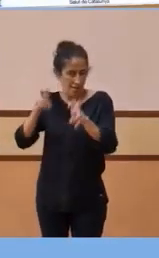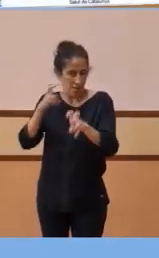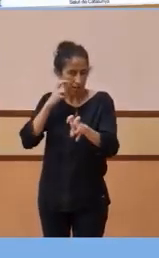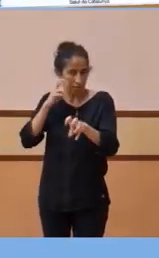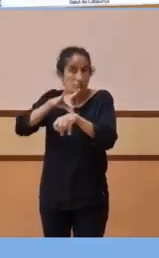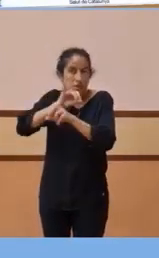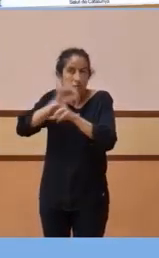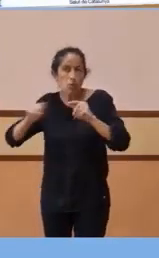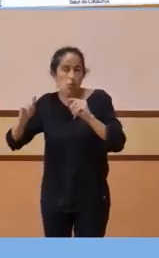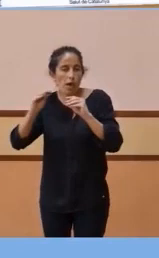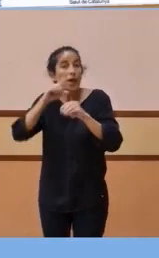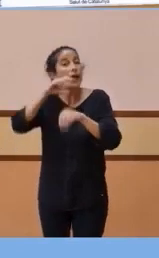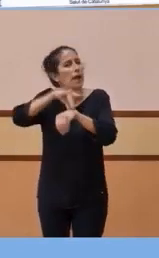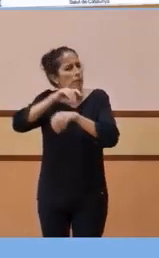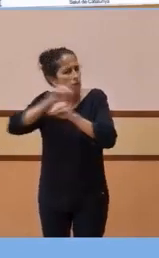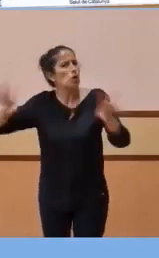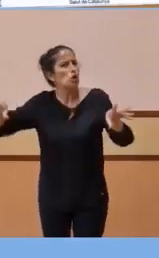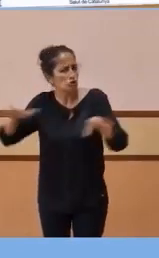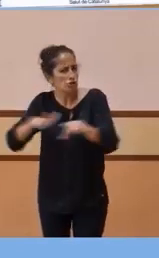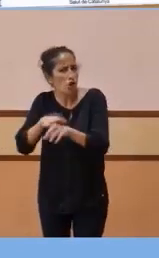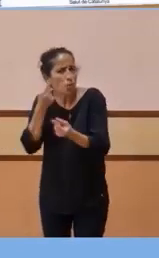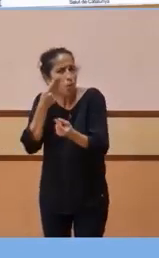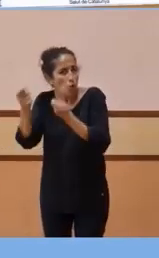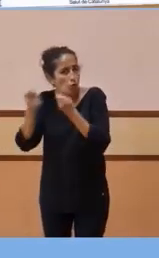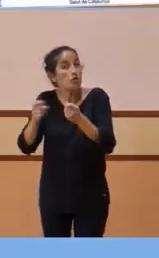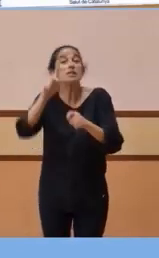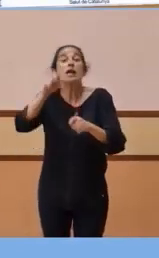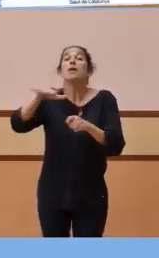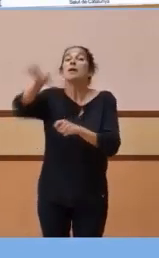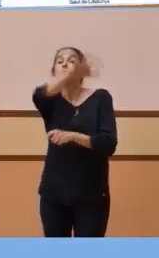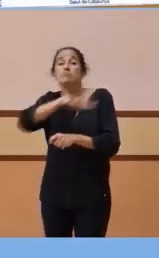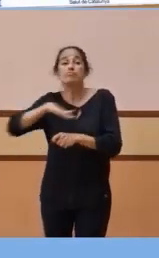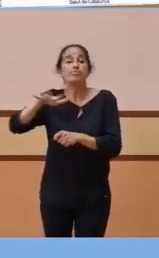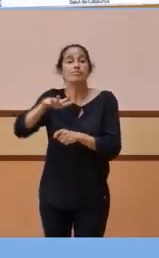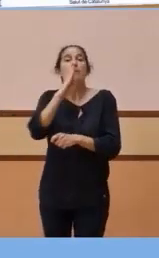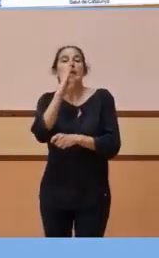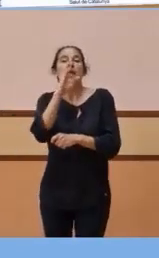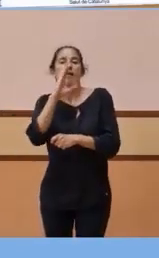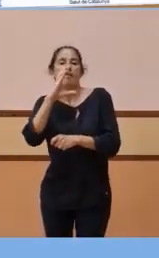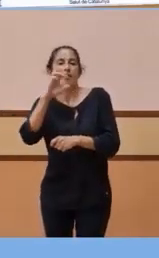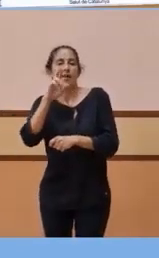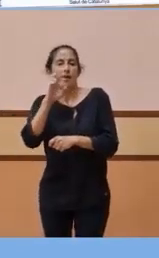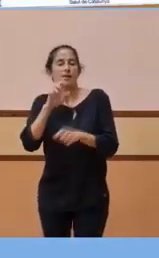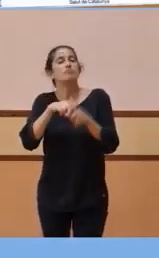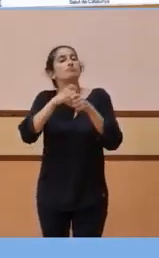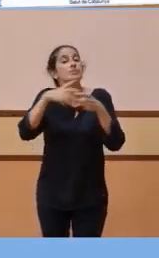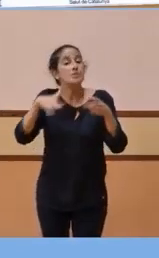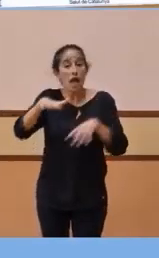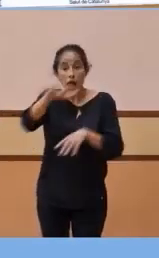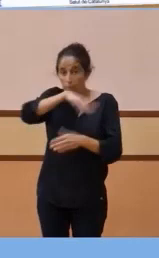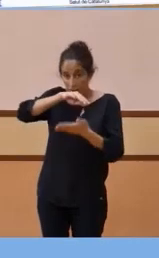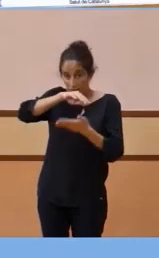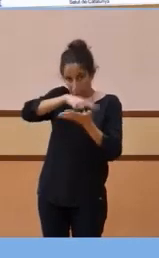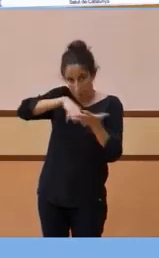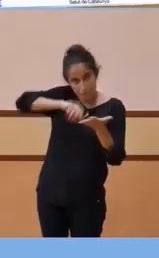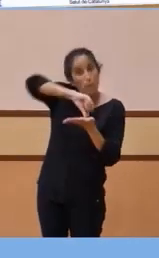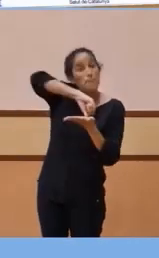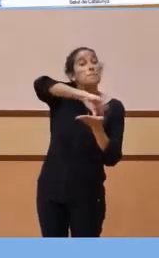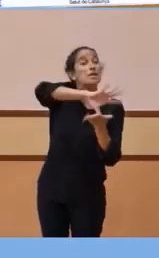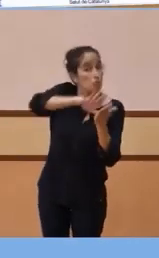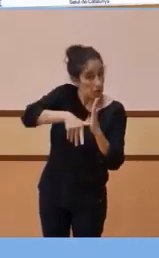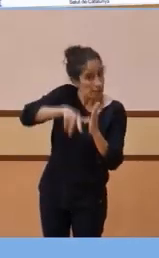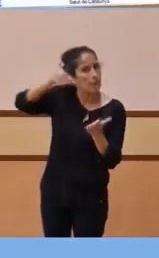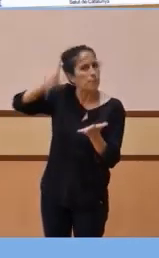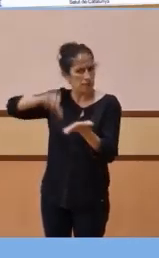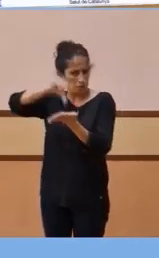qualsevol cas també amb PCRs confirmades, en el conjunt de les regions, la tendència és a la baixa, tant en l'àmbit metropolità i de la ciutat de Barcelona